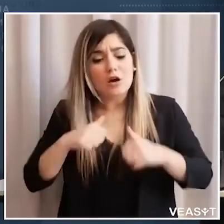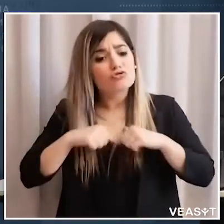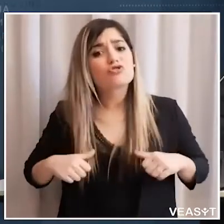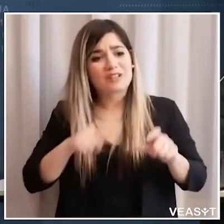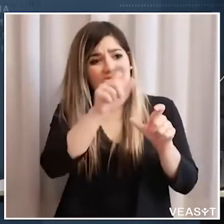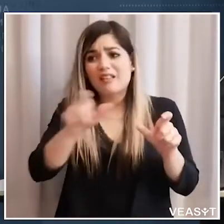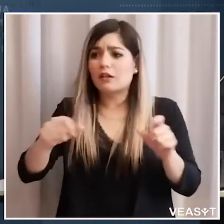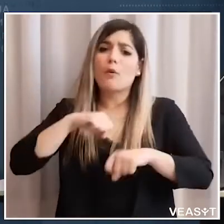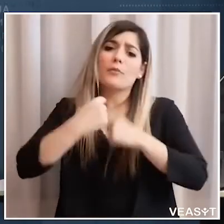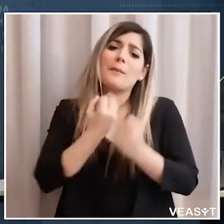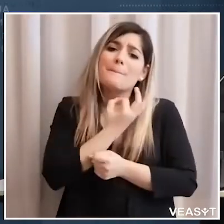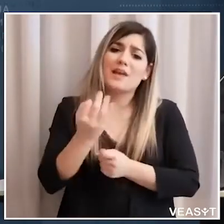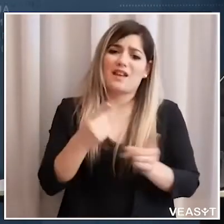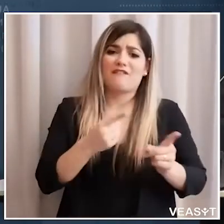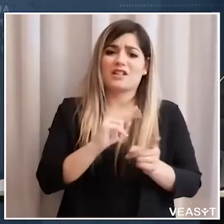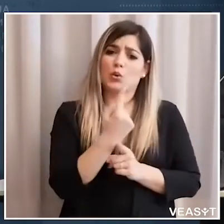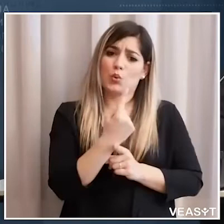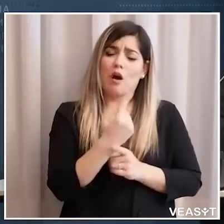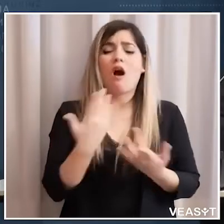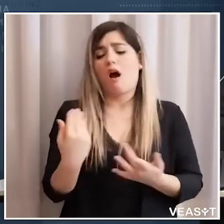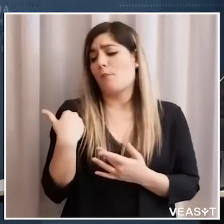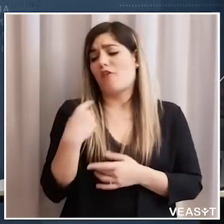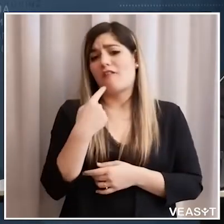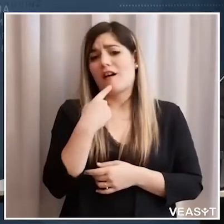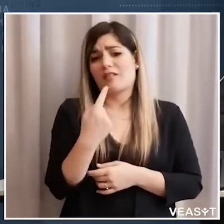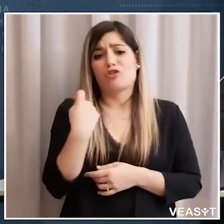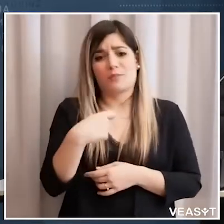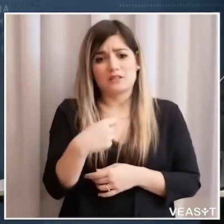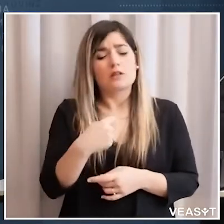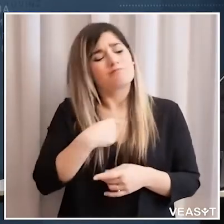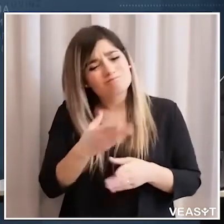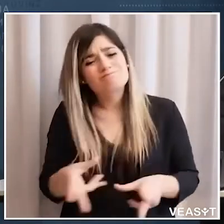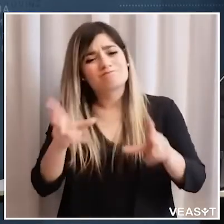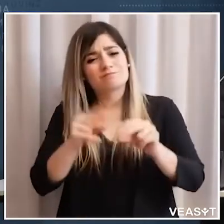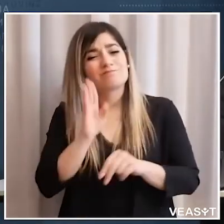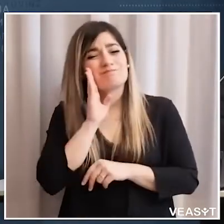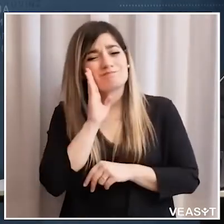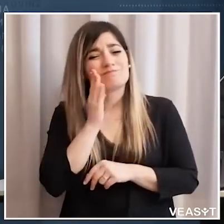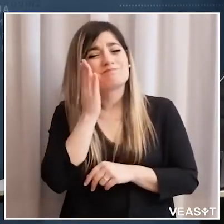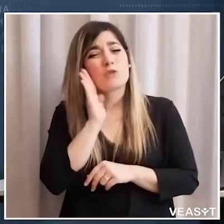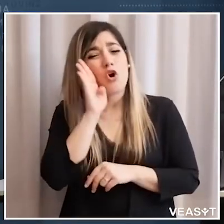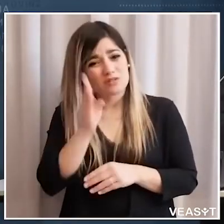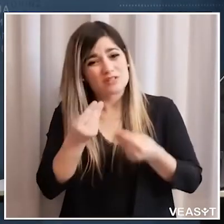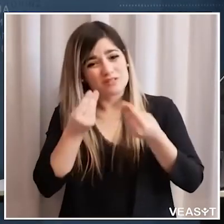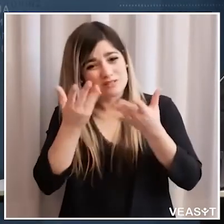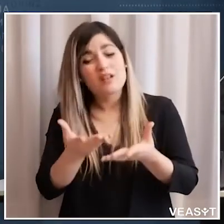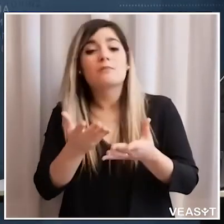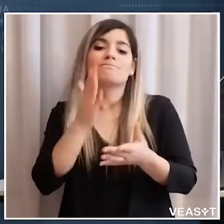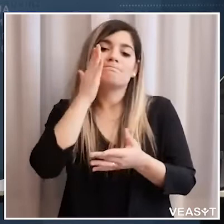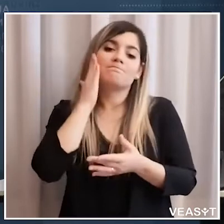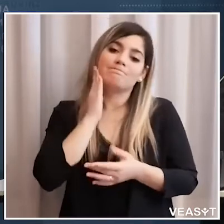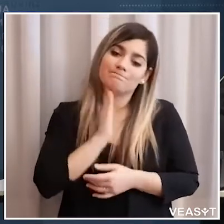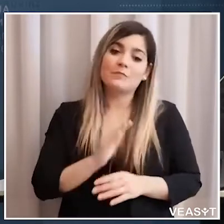abbiamo imparato le regole soprattutto appunto dalla fase 1 quindi come ha detto prima il Presidente rinnovo ancora io l'invito di mantenere le distanze